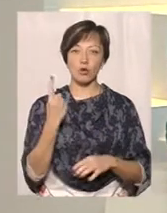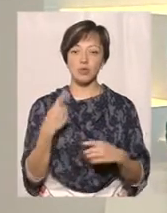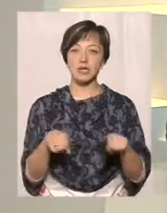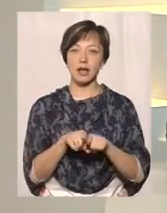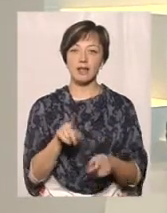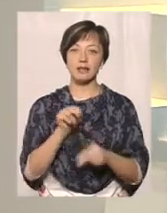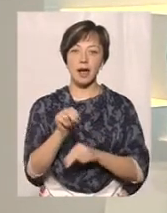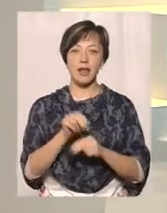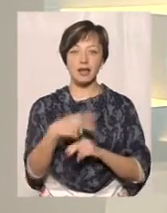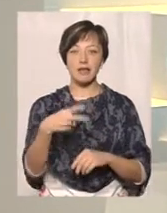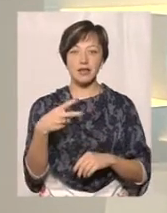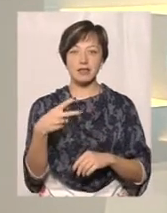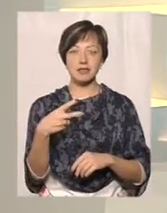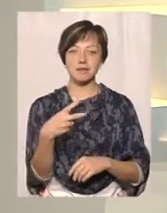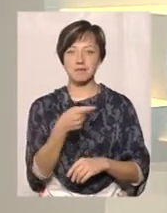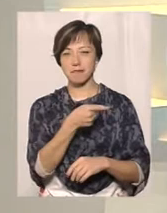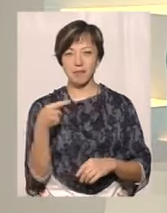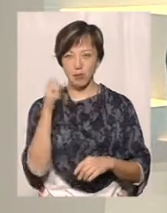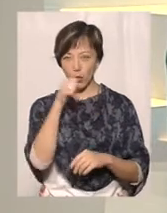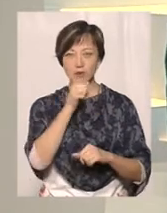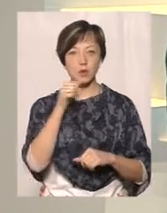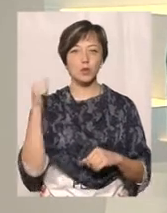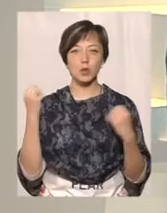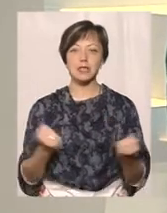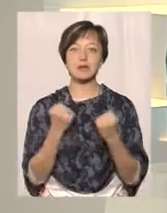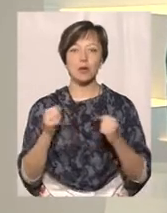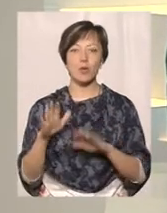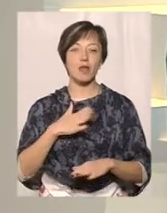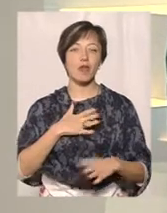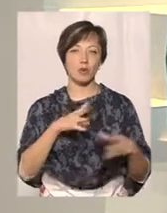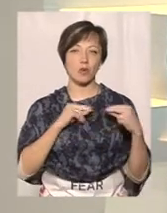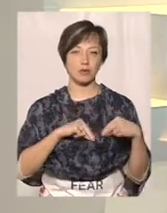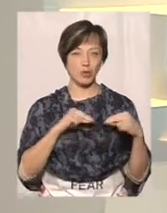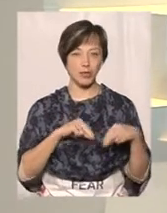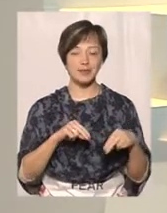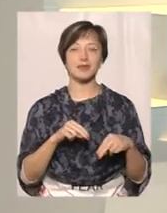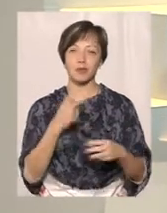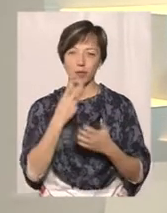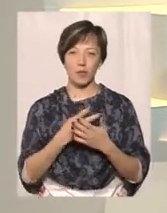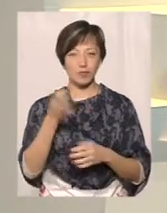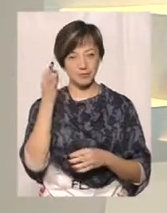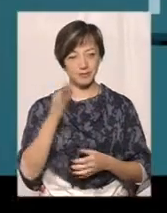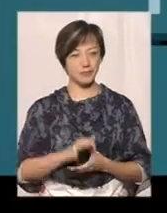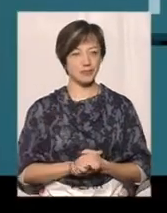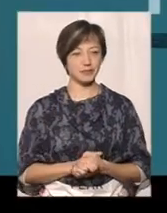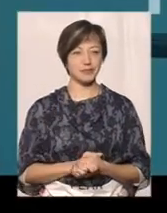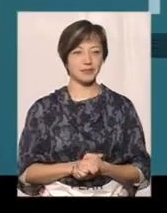з таких занять у 20-градусний мороз, це минулої зими, побувала моя колега Дарина Денисенко. Давайте нагадаємо.